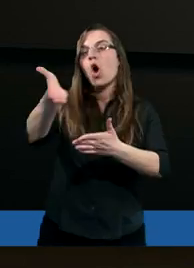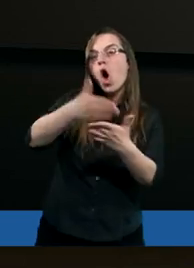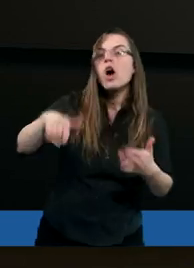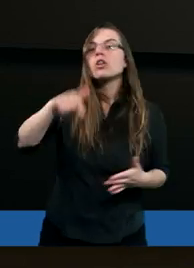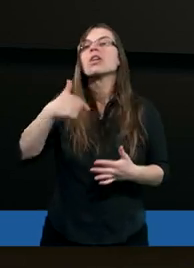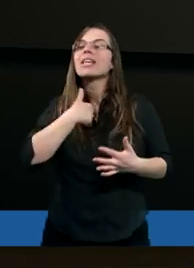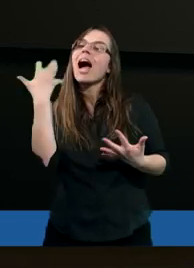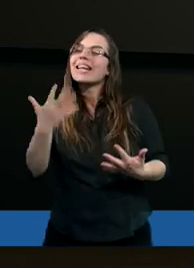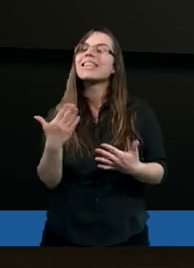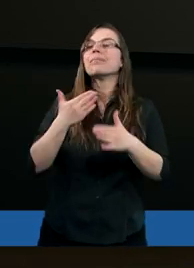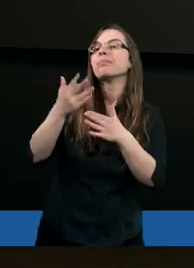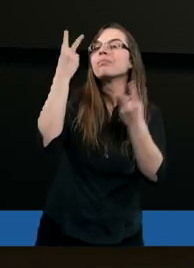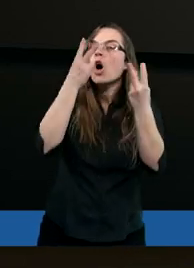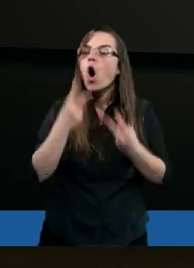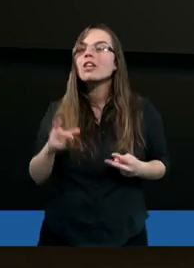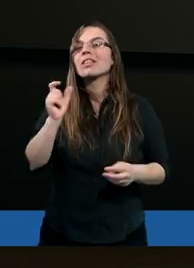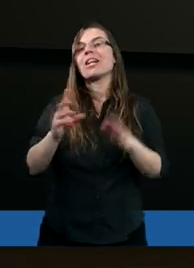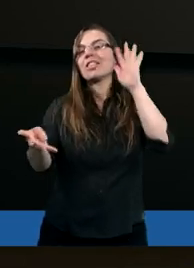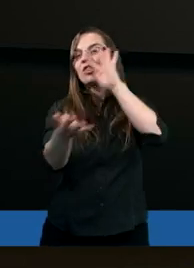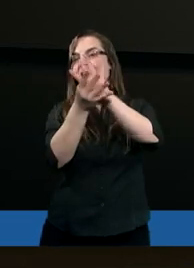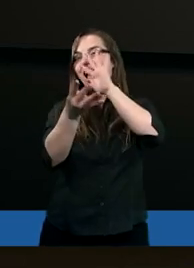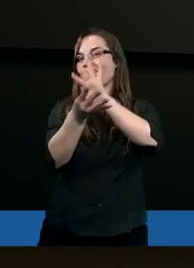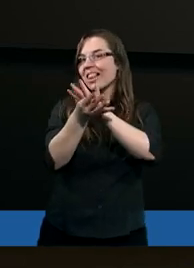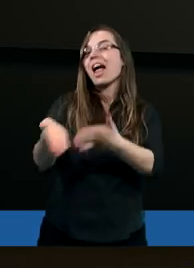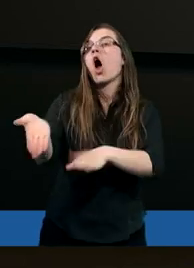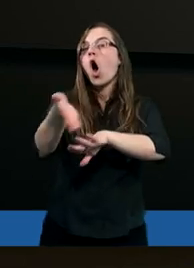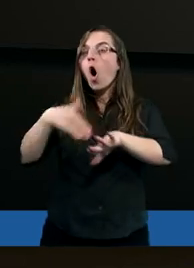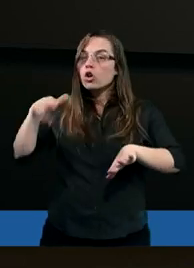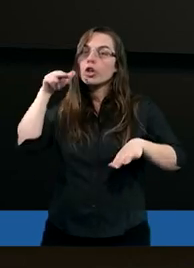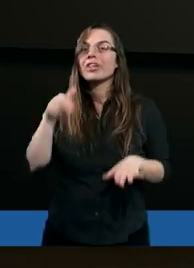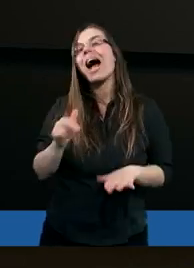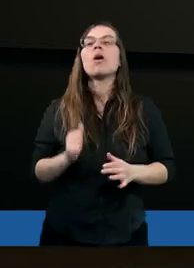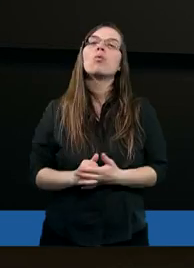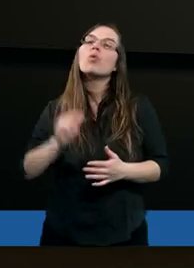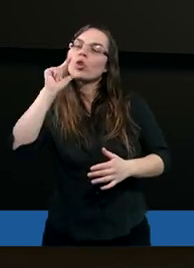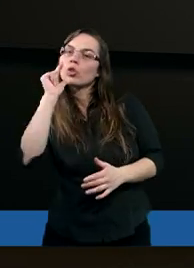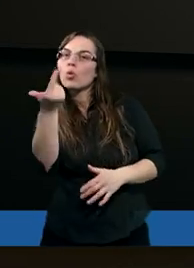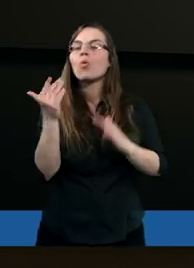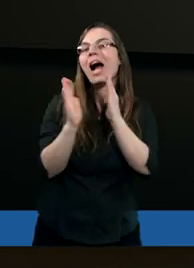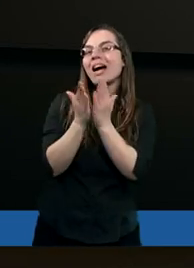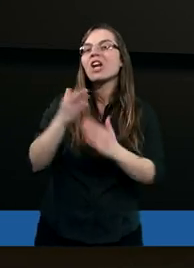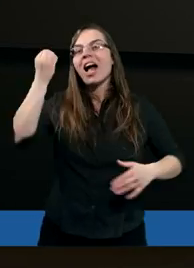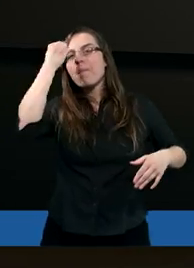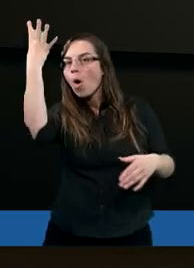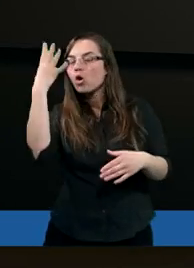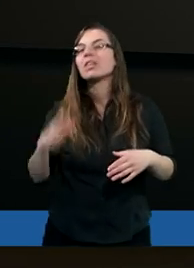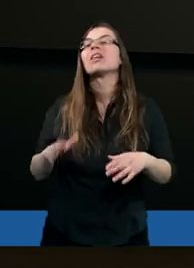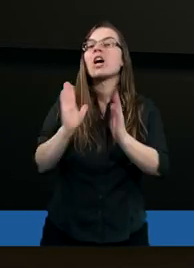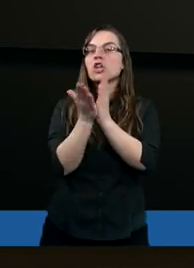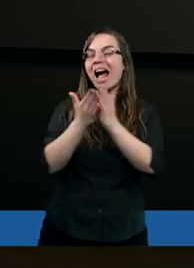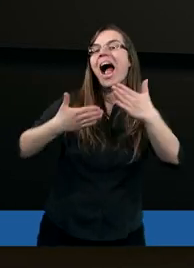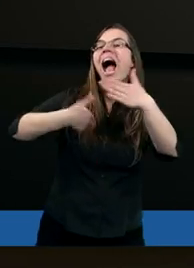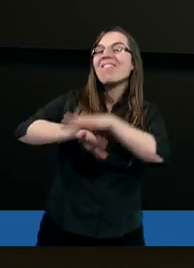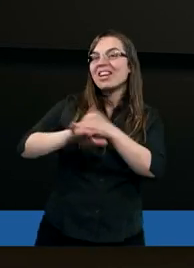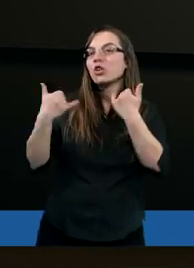to ja chcę odczytać z dziewiętnastego rozdziału II Księgi Mojżeszowej, czyli